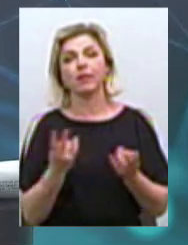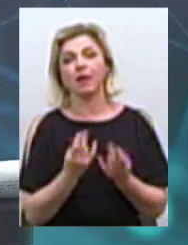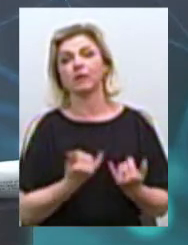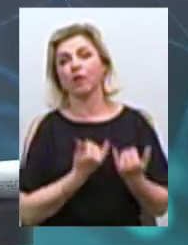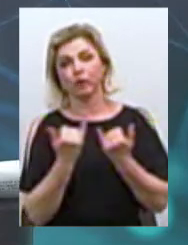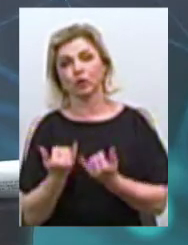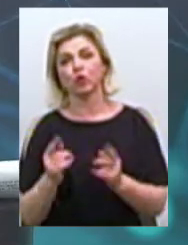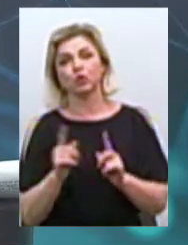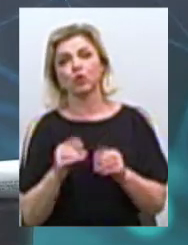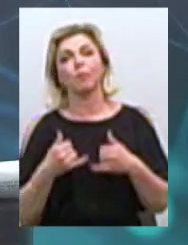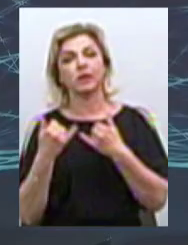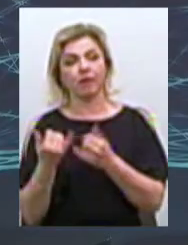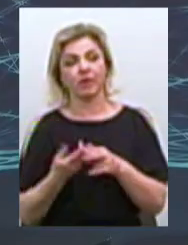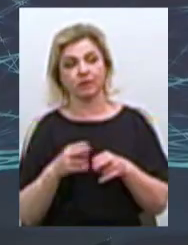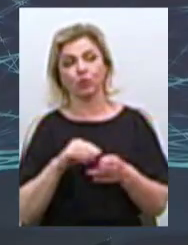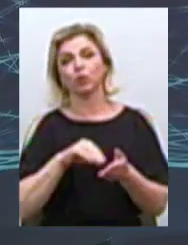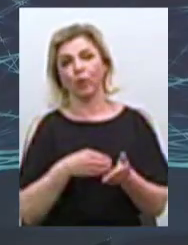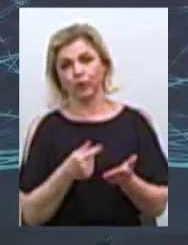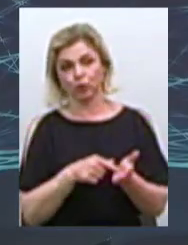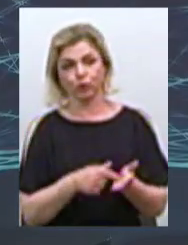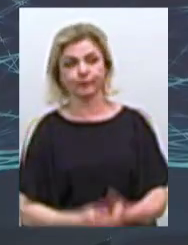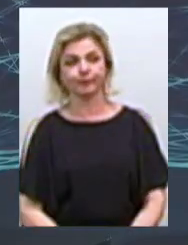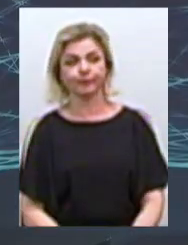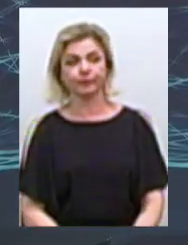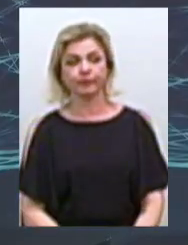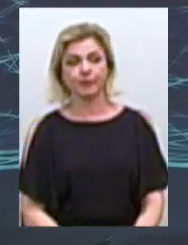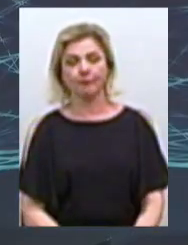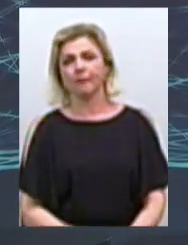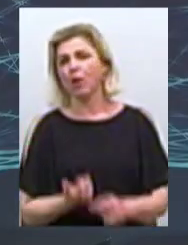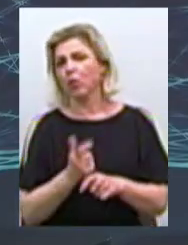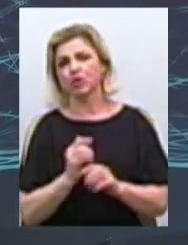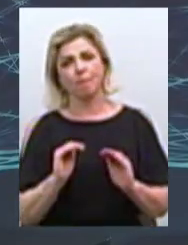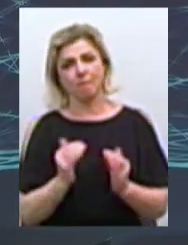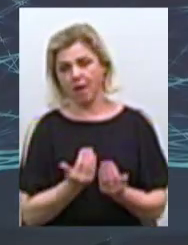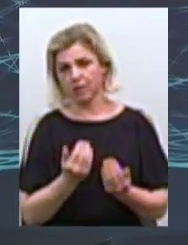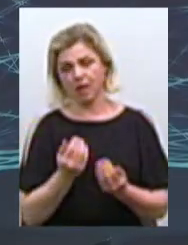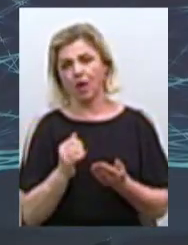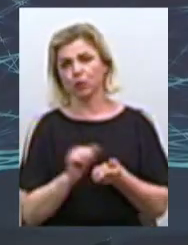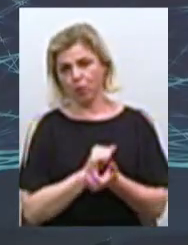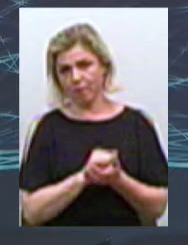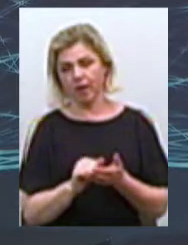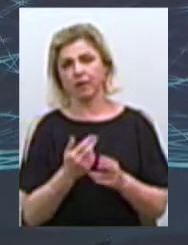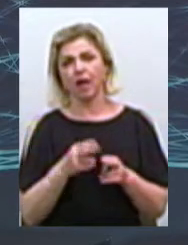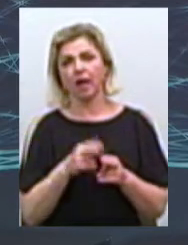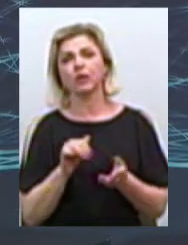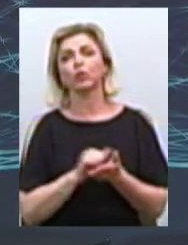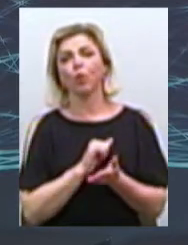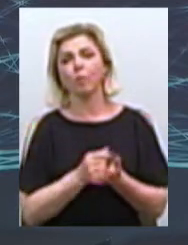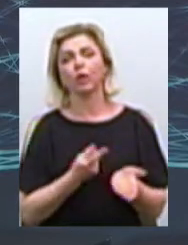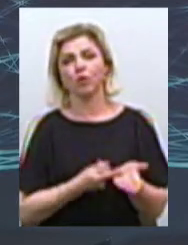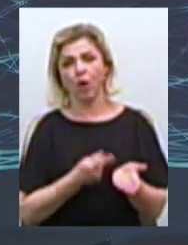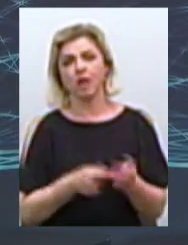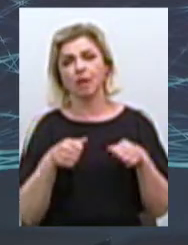предоставити йому цю довідку? Минімальний пакет документів. Це документ, підтверджуючий право собственності